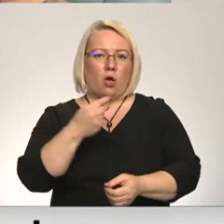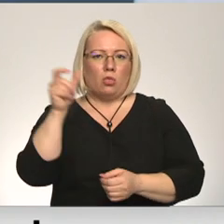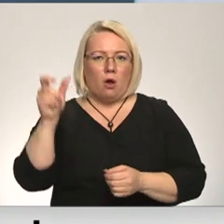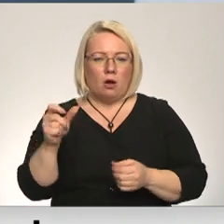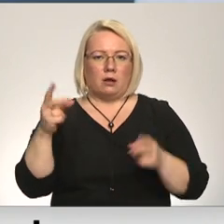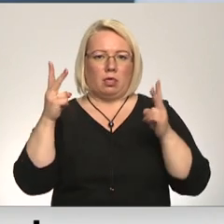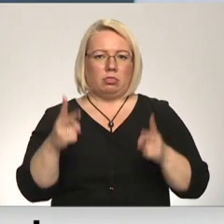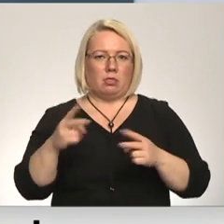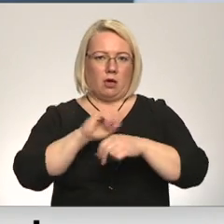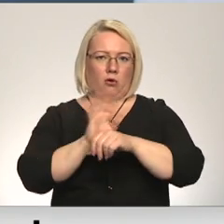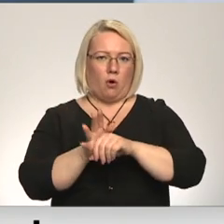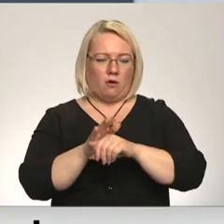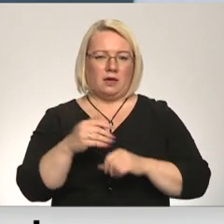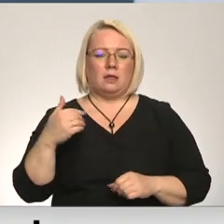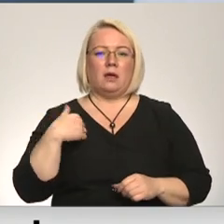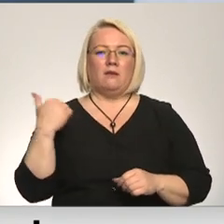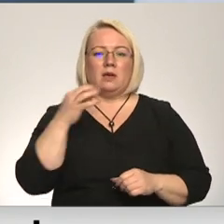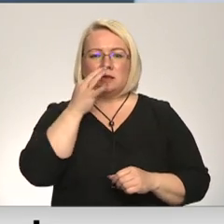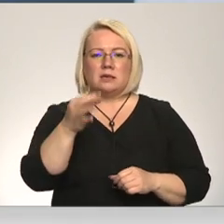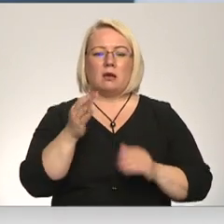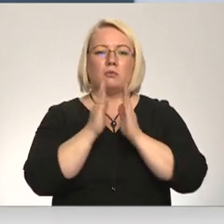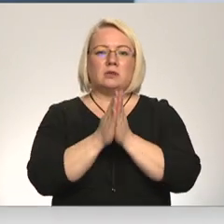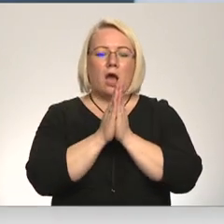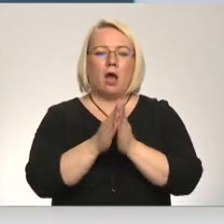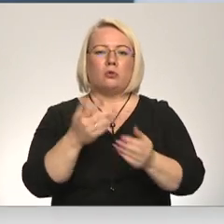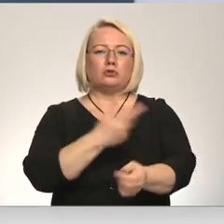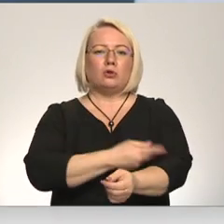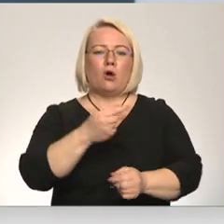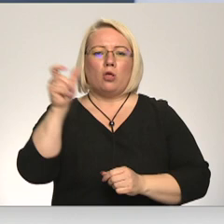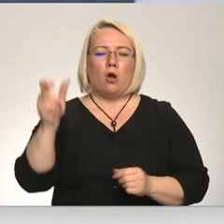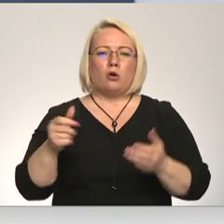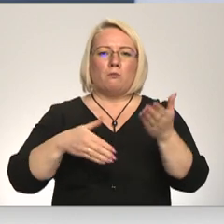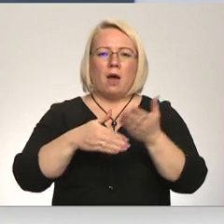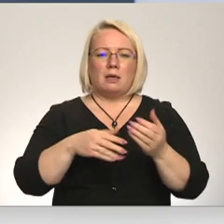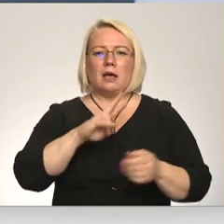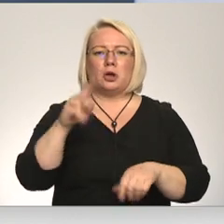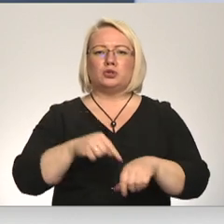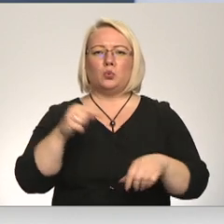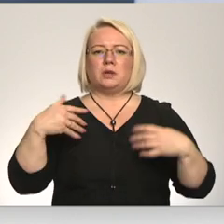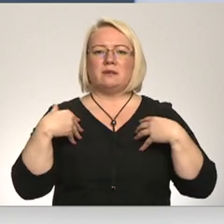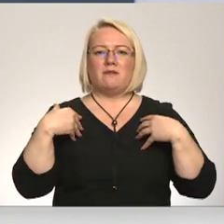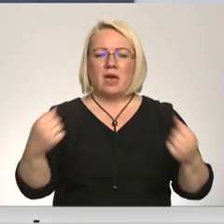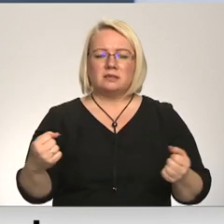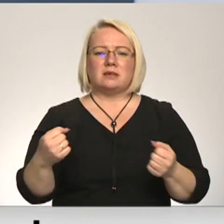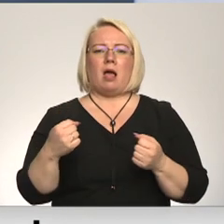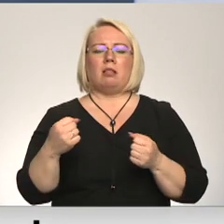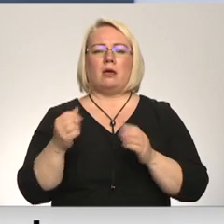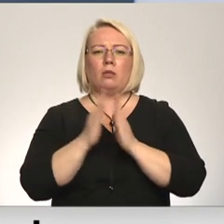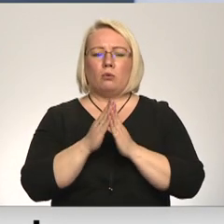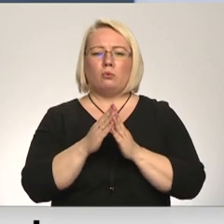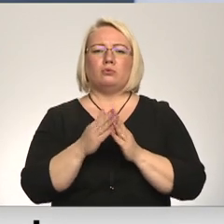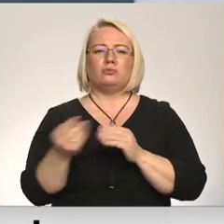Mums šobrīd atkal ir jālūdzu donoru palaidzību, kuri jūtas veseli un atveseļojušies nākt un